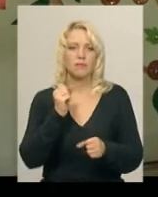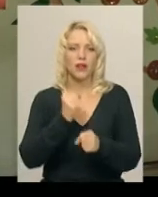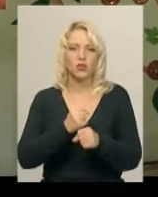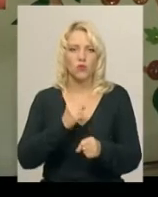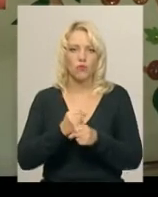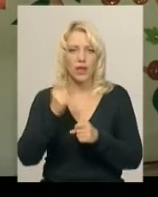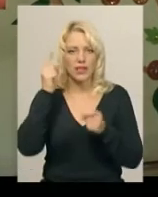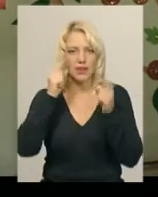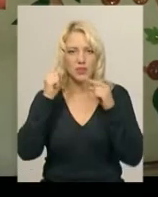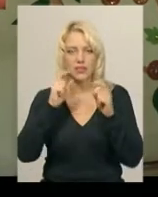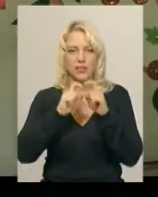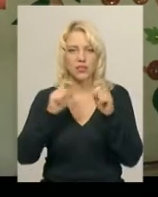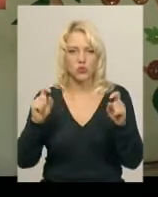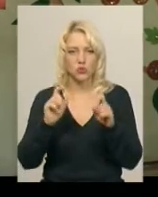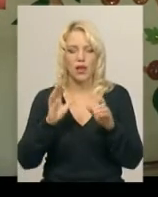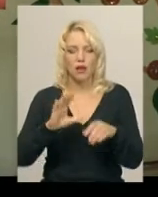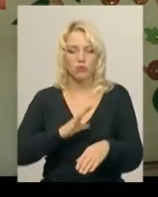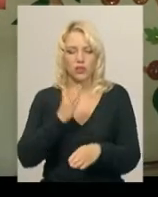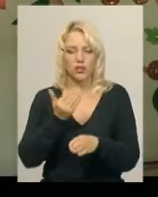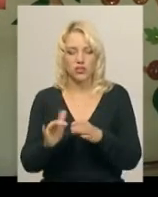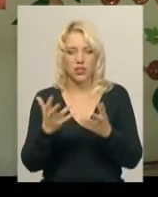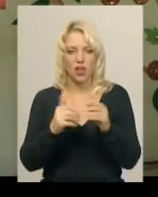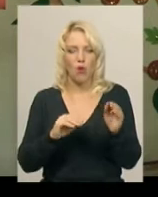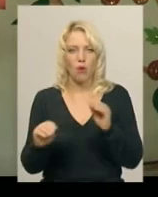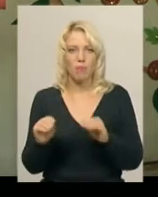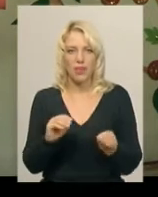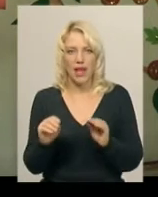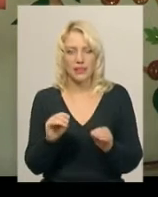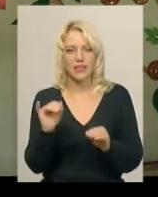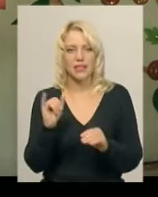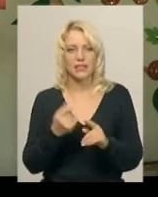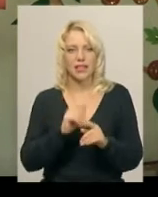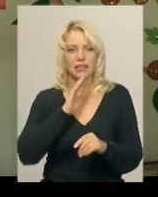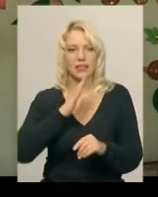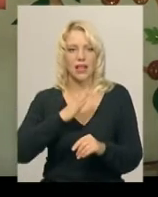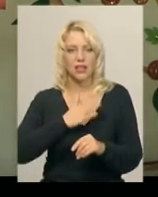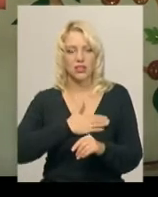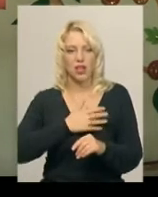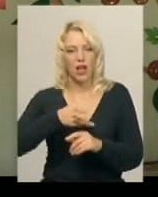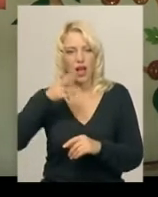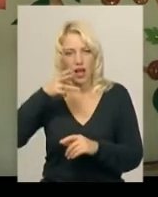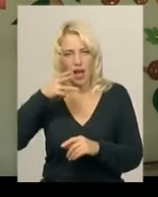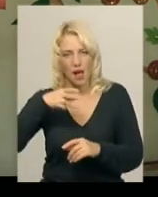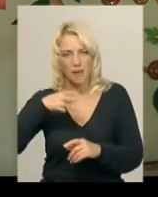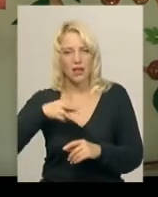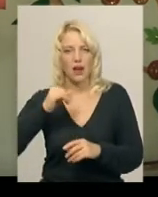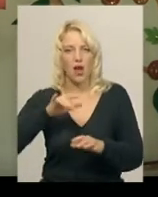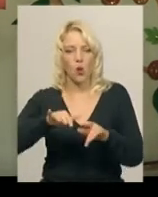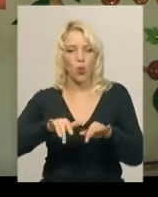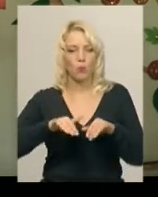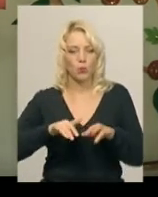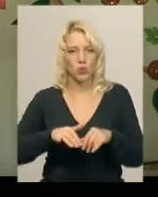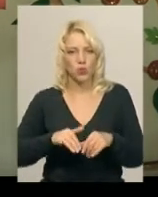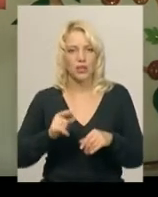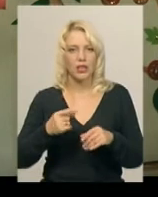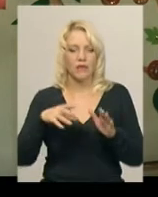В нас була частина обладнання, це наш внесок, це камера, це комп'ютери. І ще